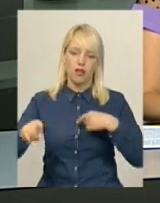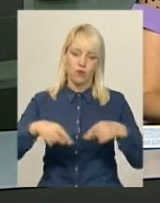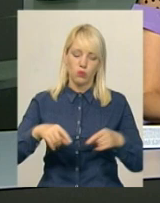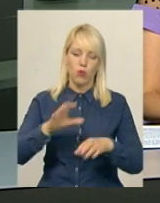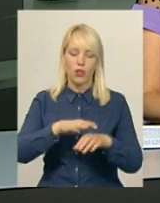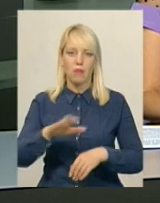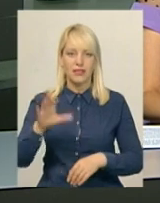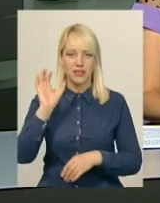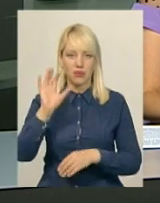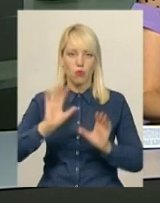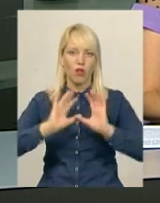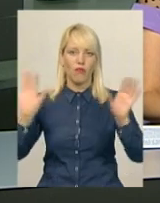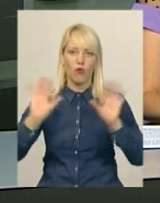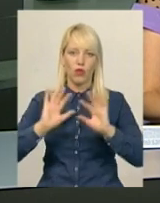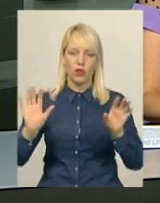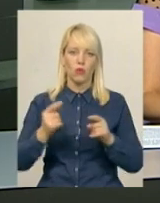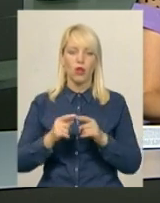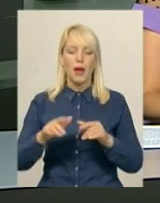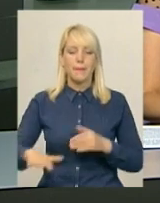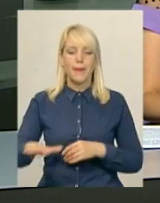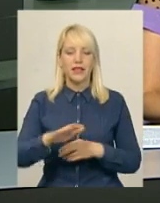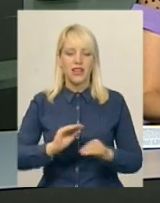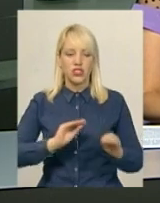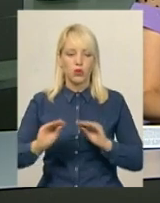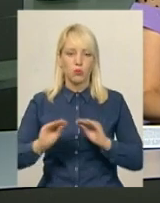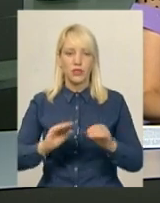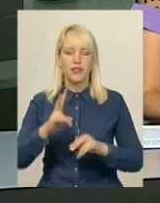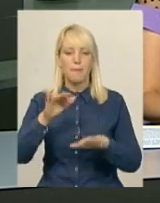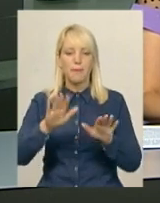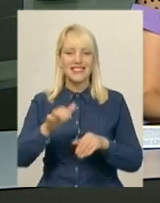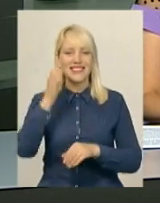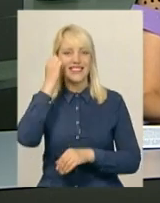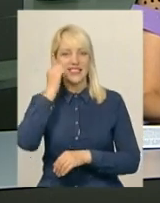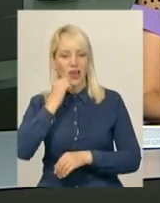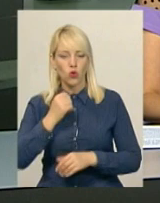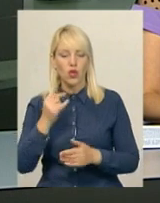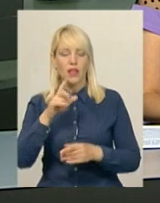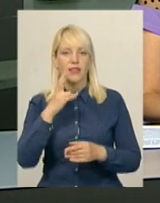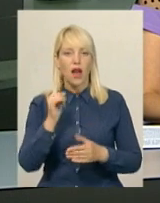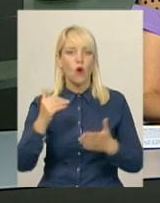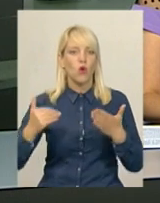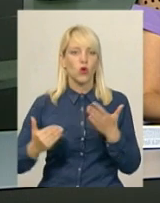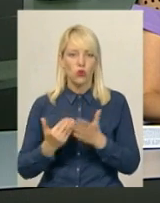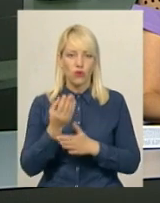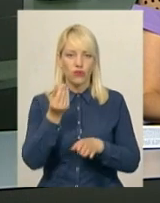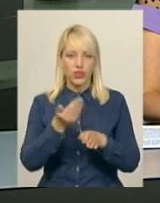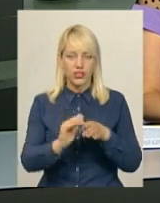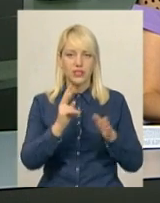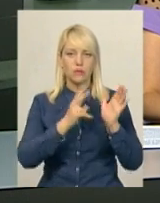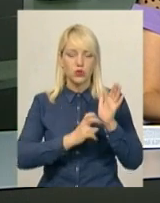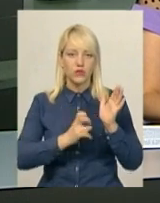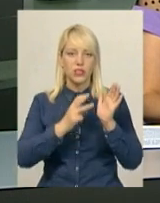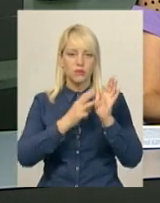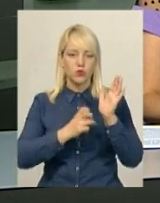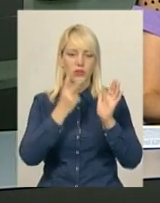волейбол та гандбол. Майданчик облаштували на місці старого, занедбаного. На його оновлення з міського бюджету виділили 826 тисяч